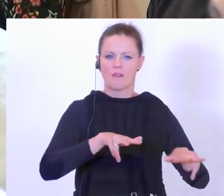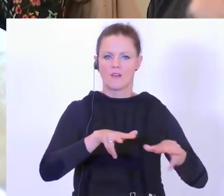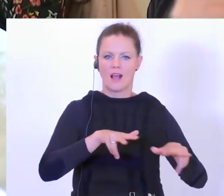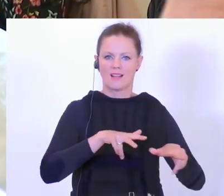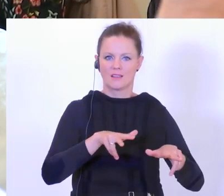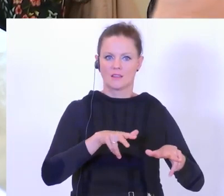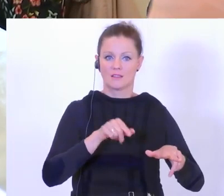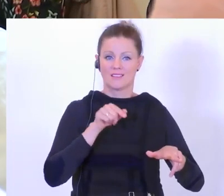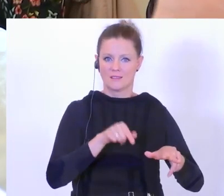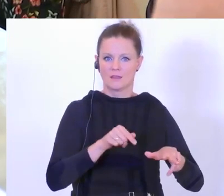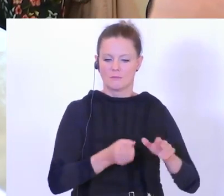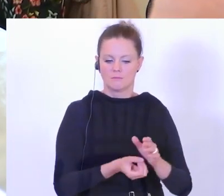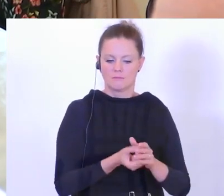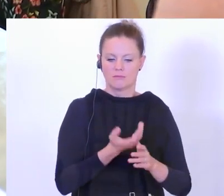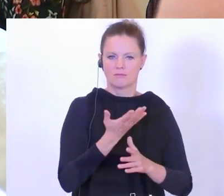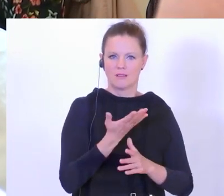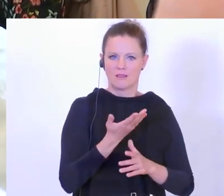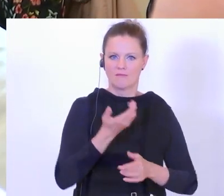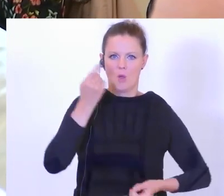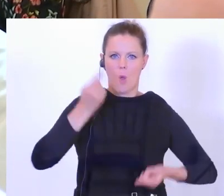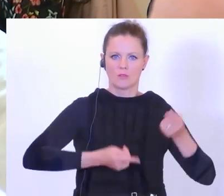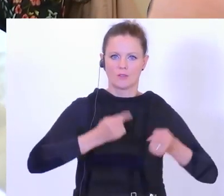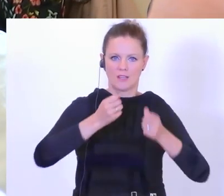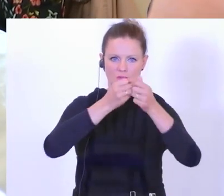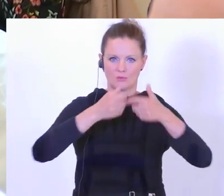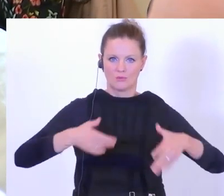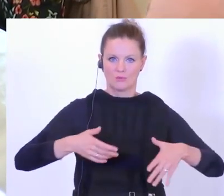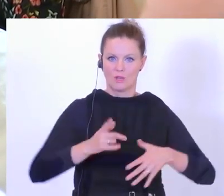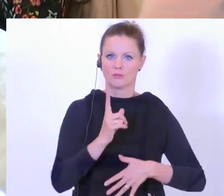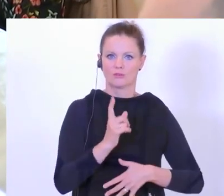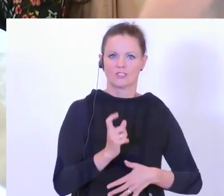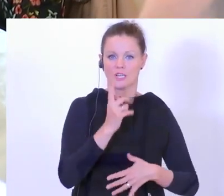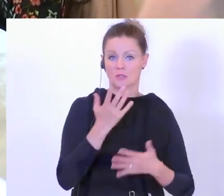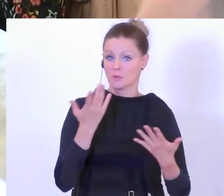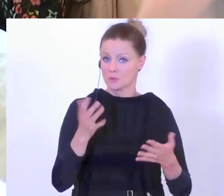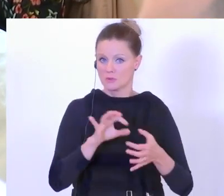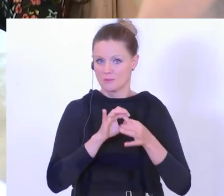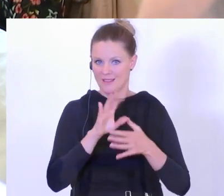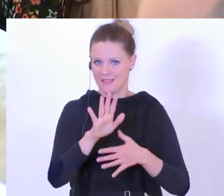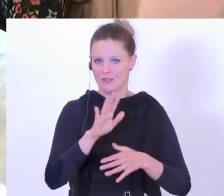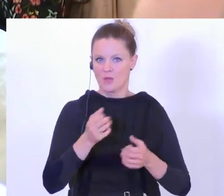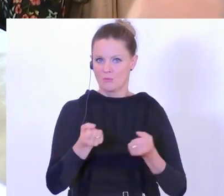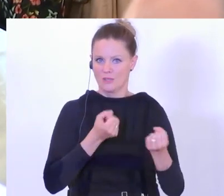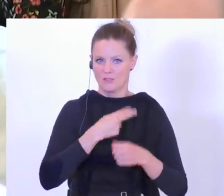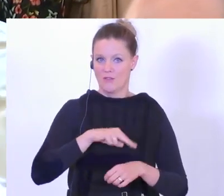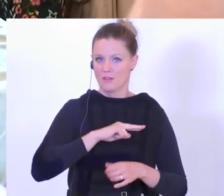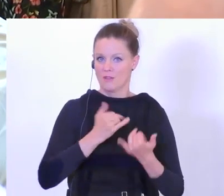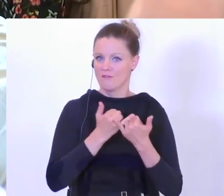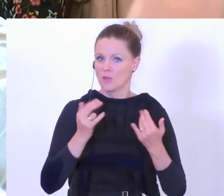sind es die Beginner einer autoritären Struktur. Wir wollen Sie hier in diesem konkreten Zusammenhang Ihre politische Verantwortung leben?